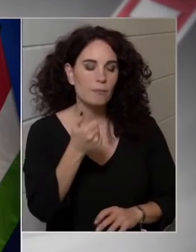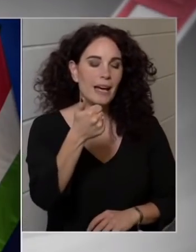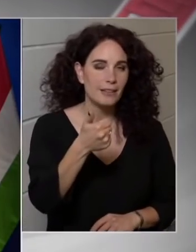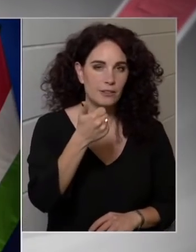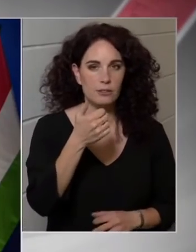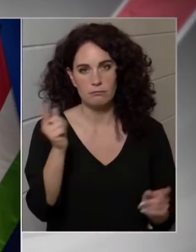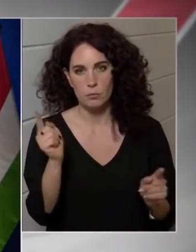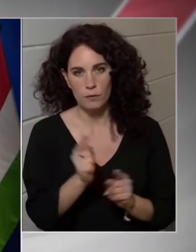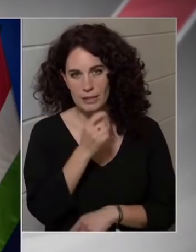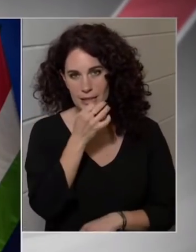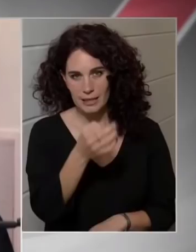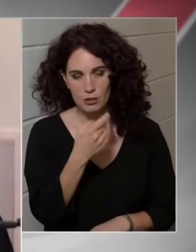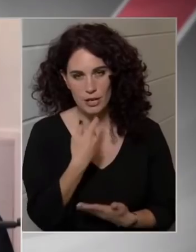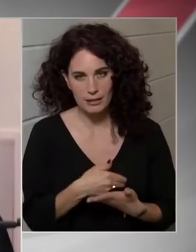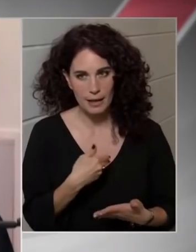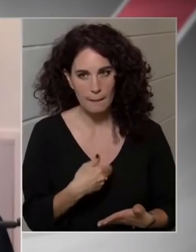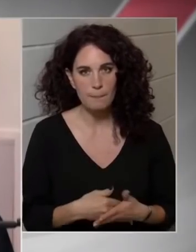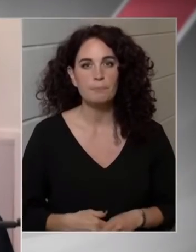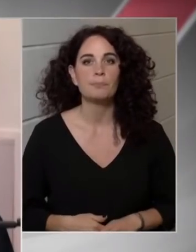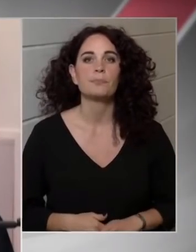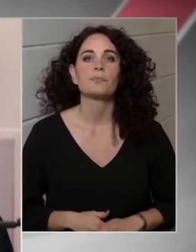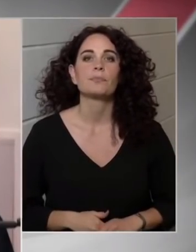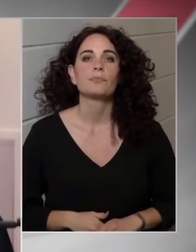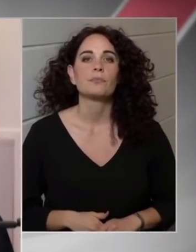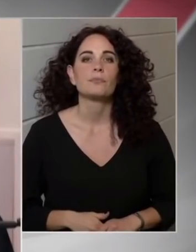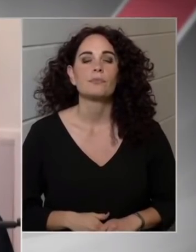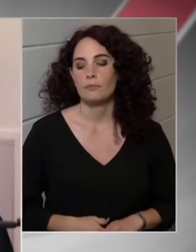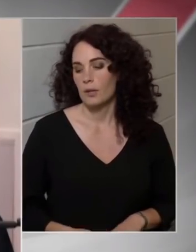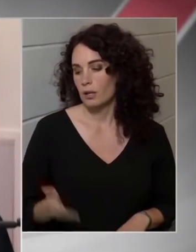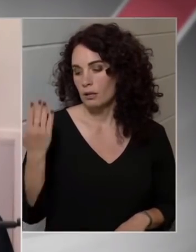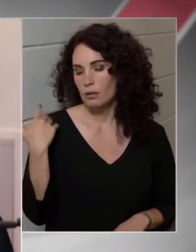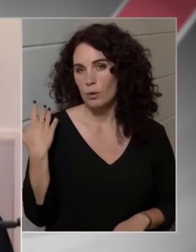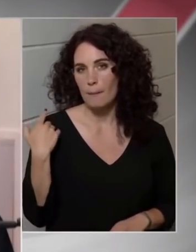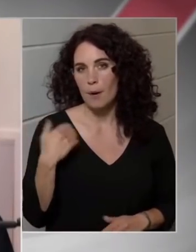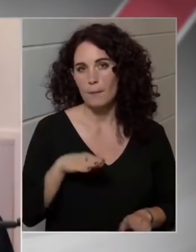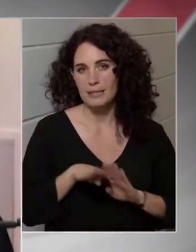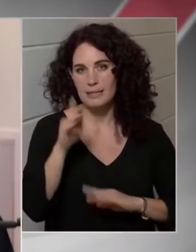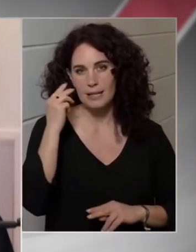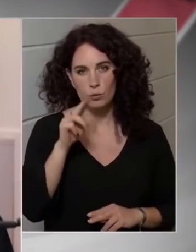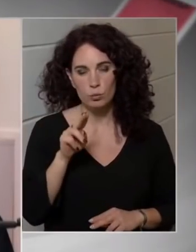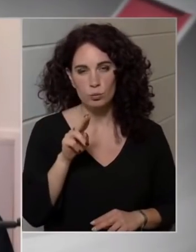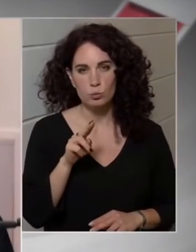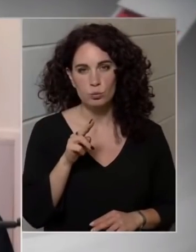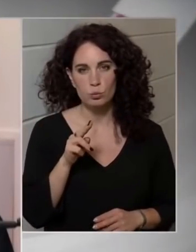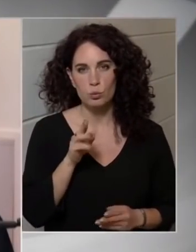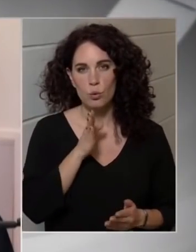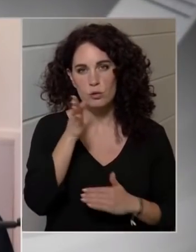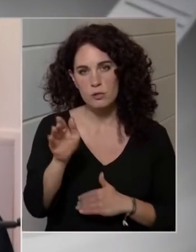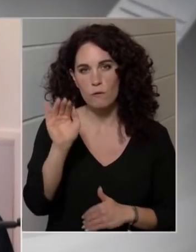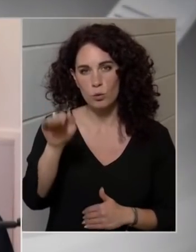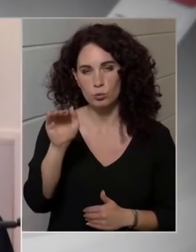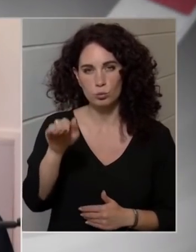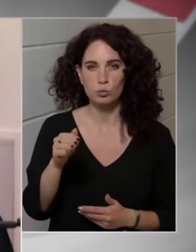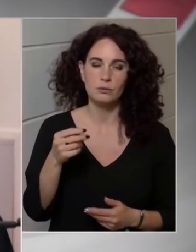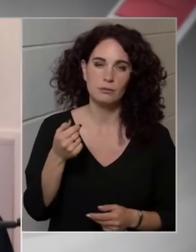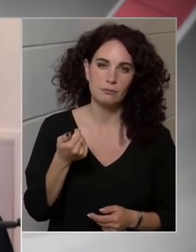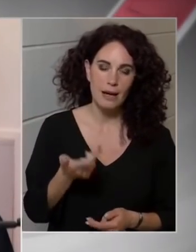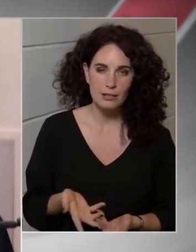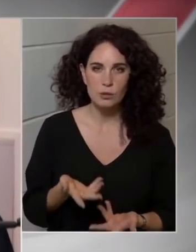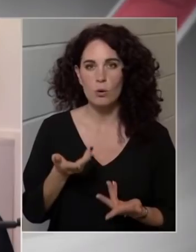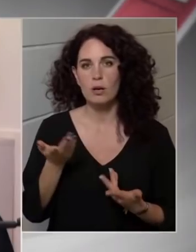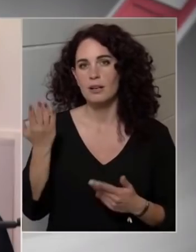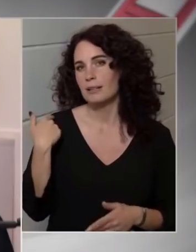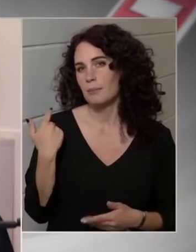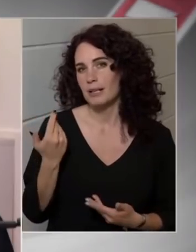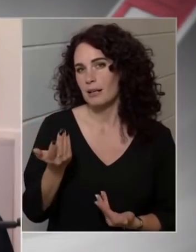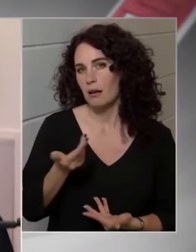kérdésem lenne akkor. Még korábban a miniszter úr réghoz fordultunk már párszor, hogy nemrégiben